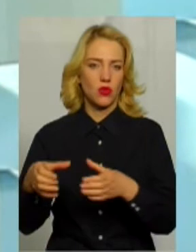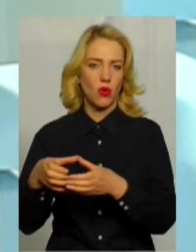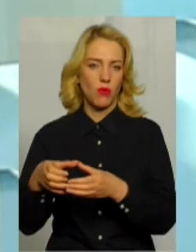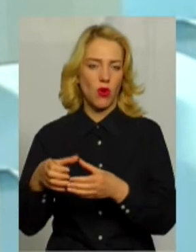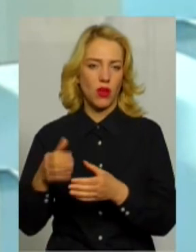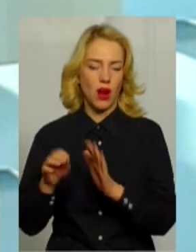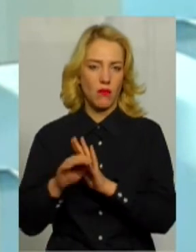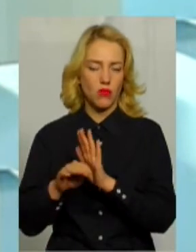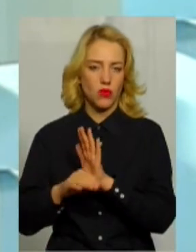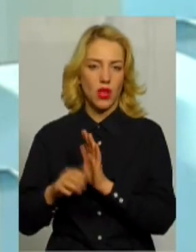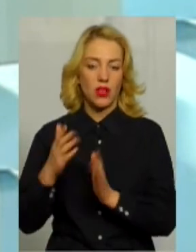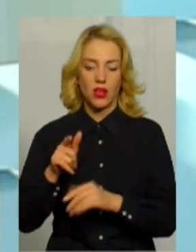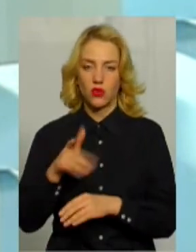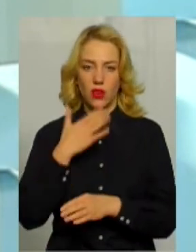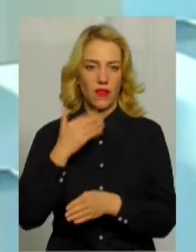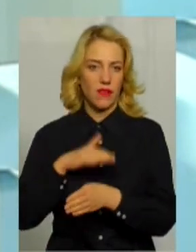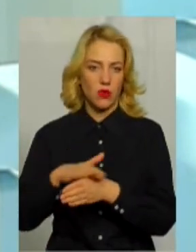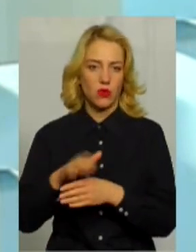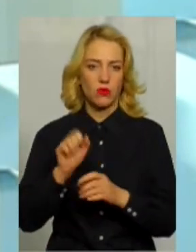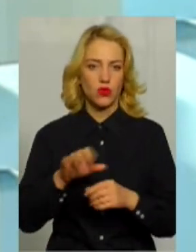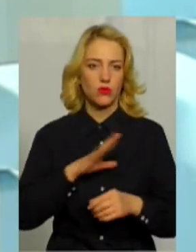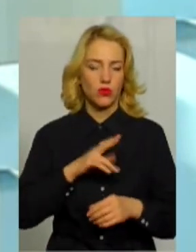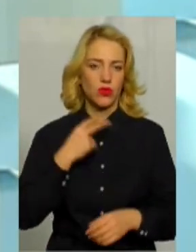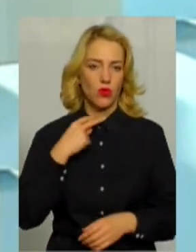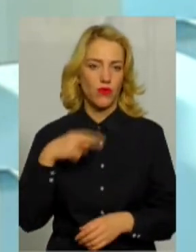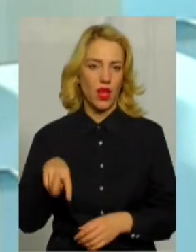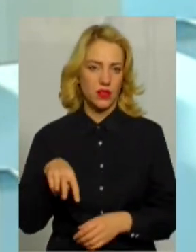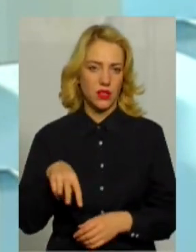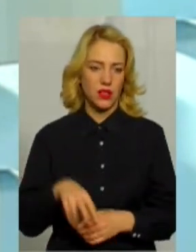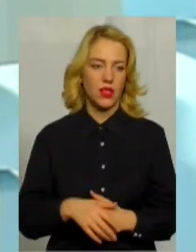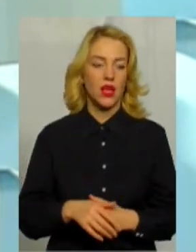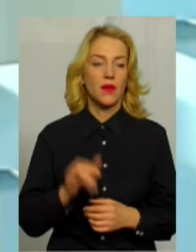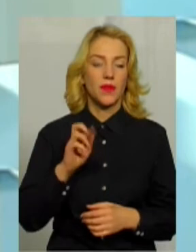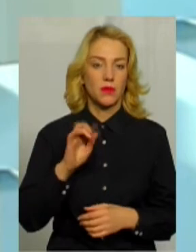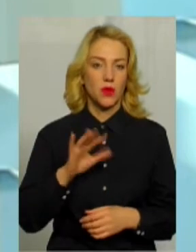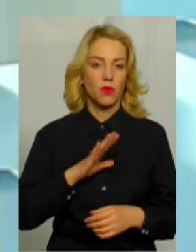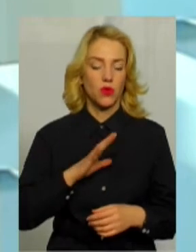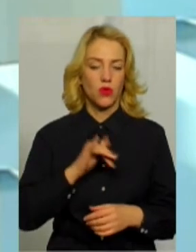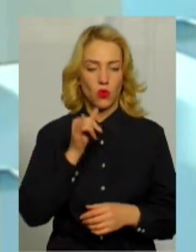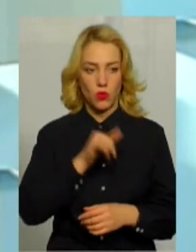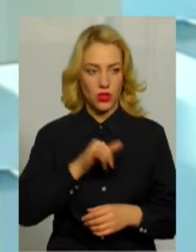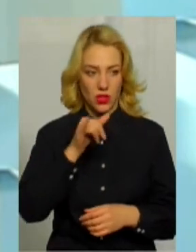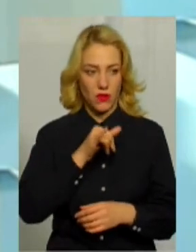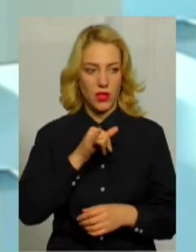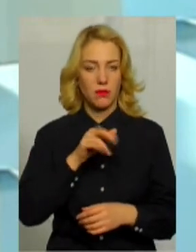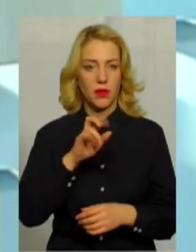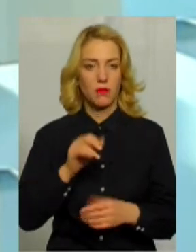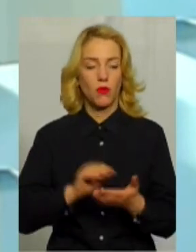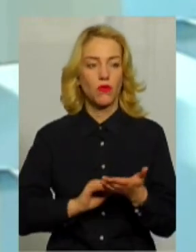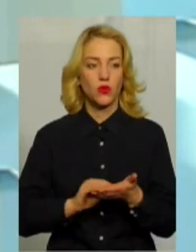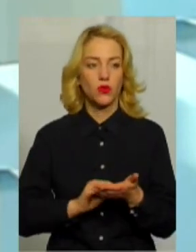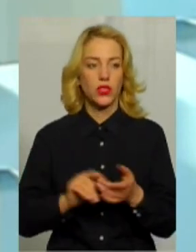разі, якщо він цього не виконує, він навіть може бути ув'язнений. Тоді би ми унеможливили оці повторні, такі